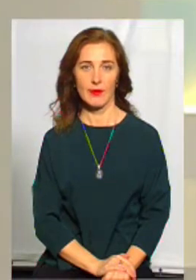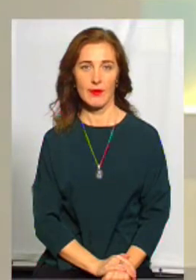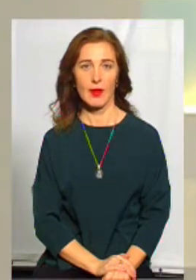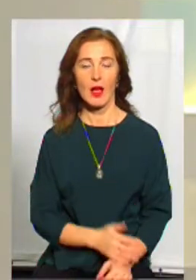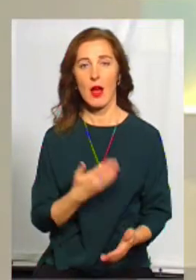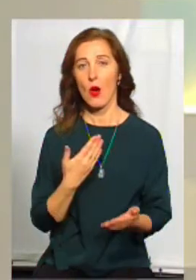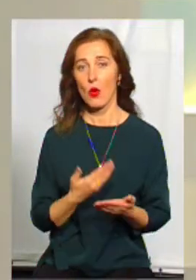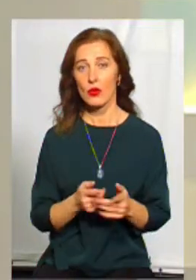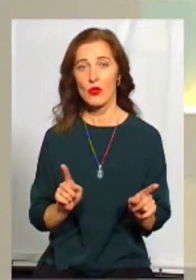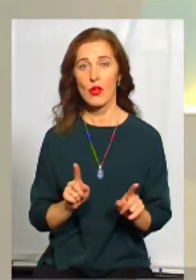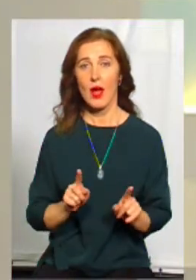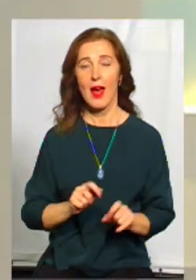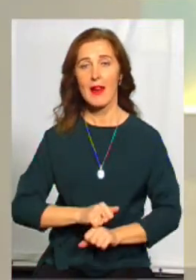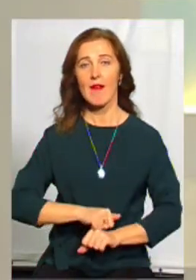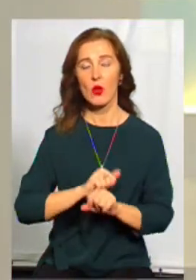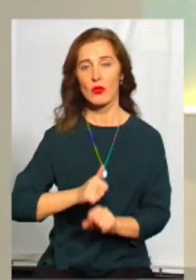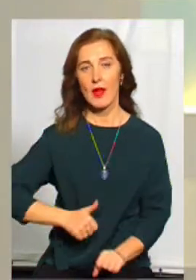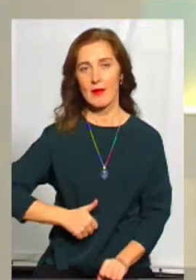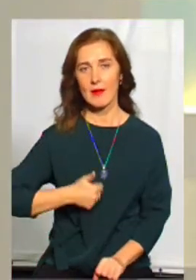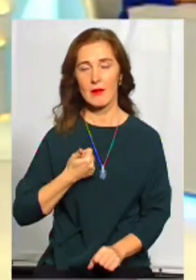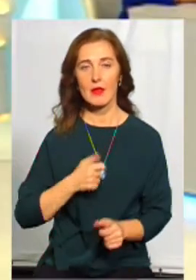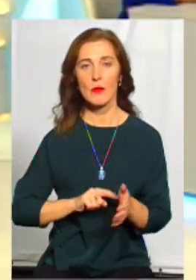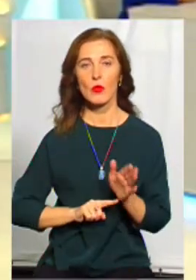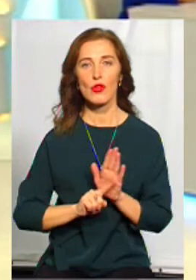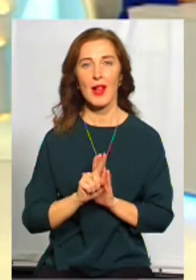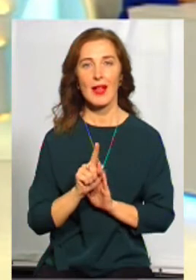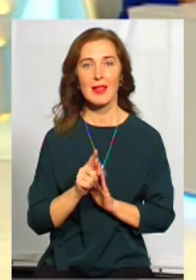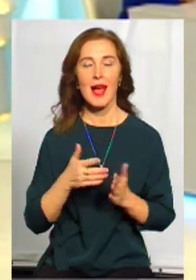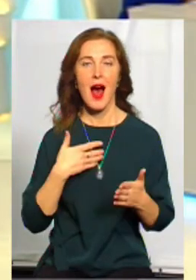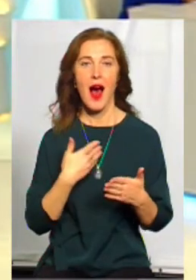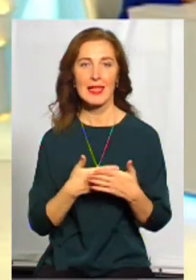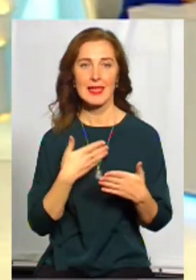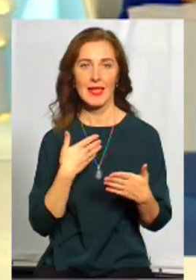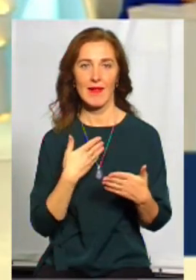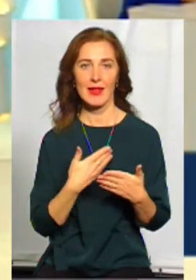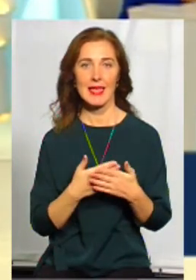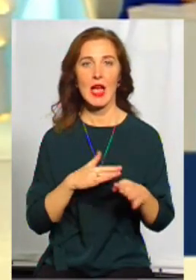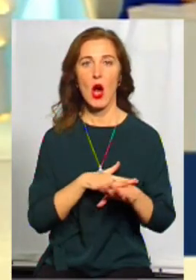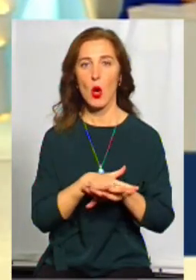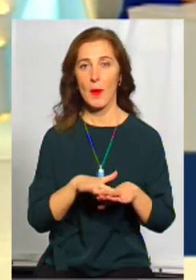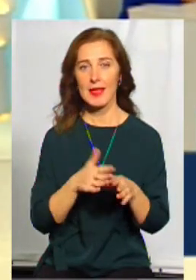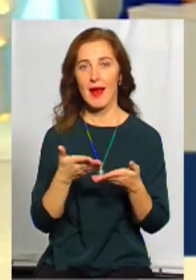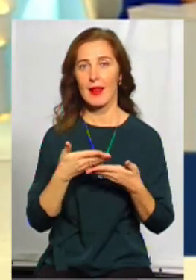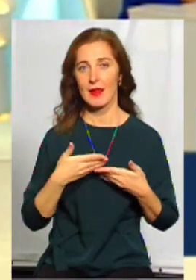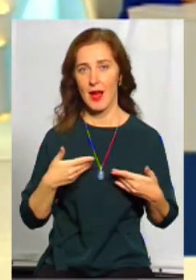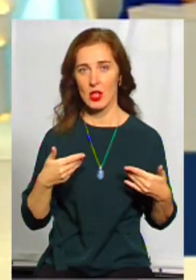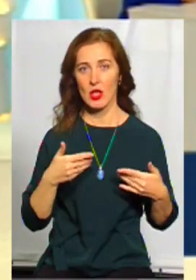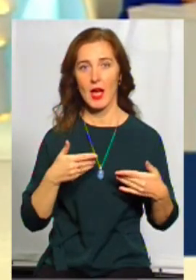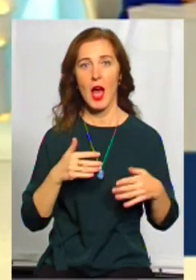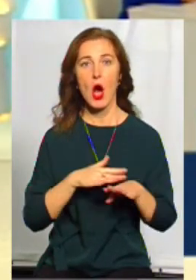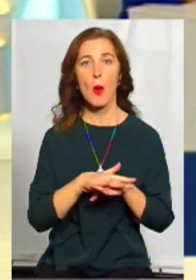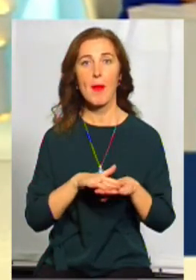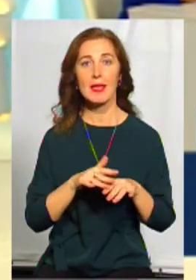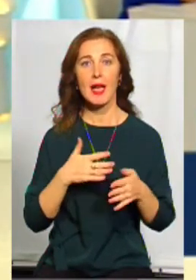Отже, революція гідності почалася і активність громадян наших, громадська